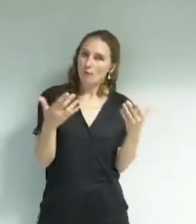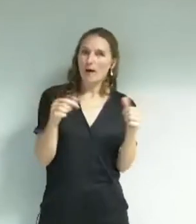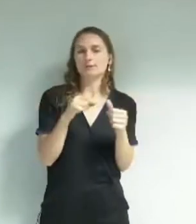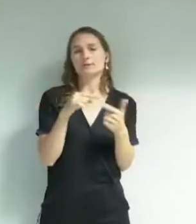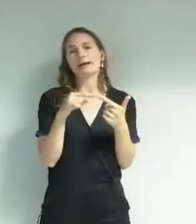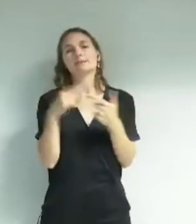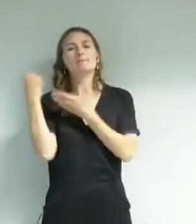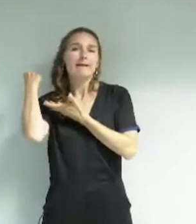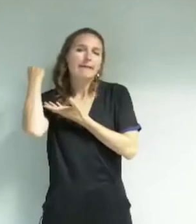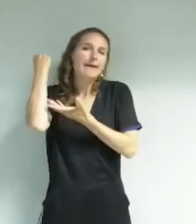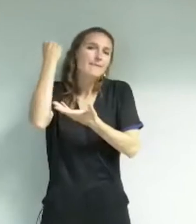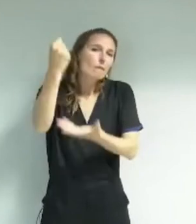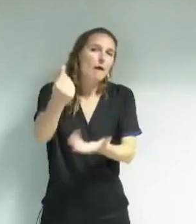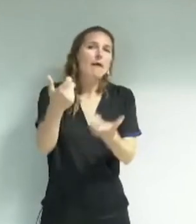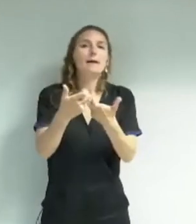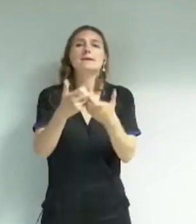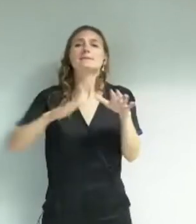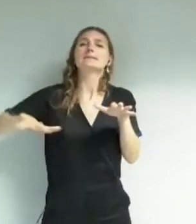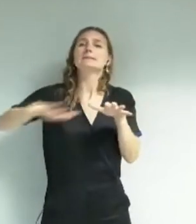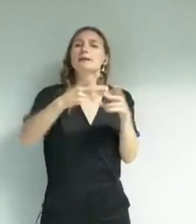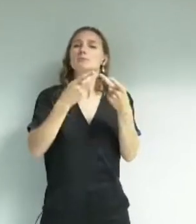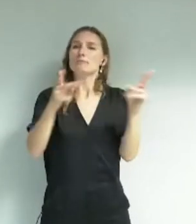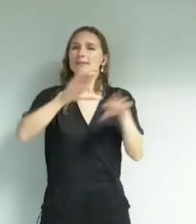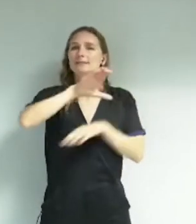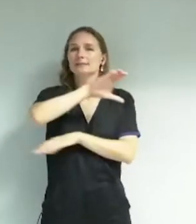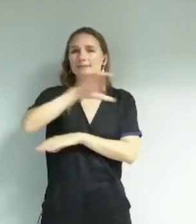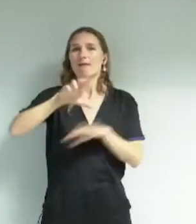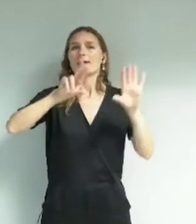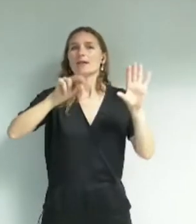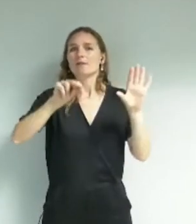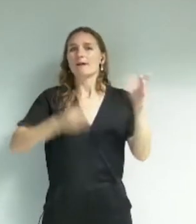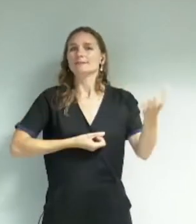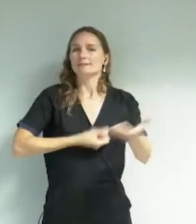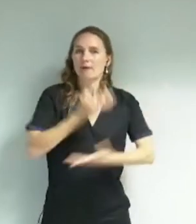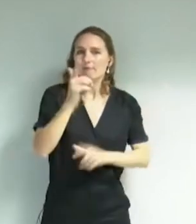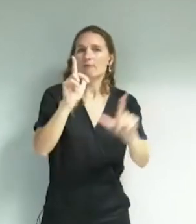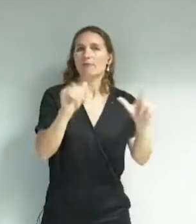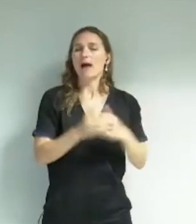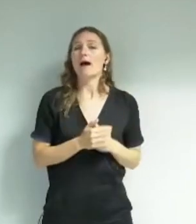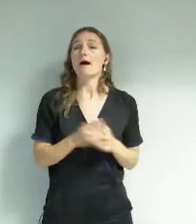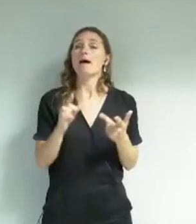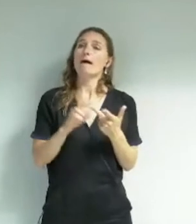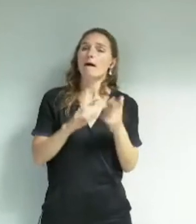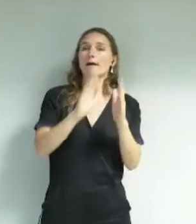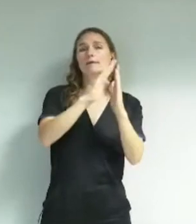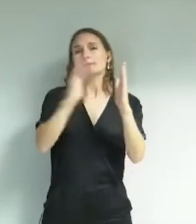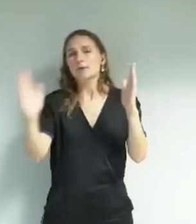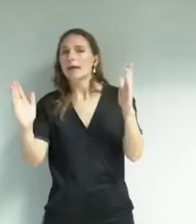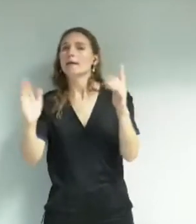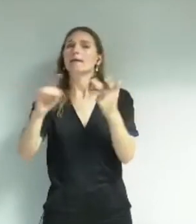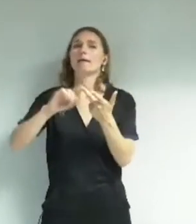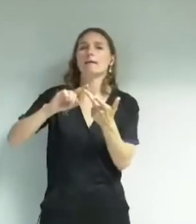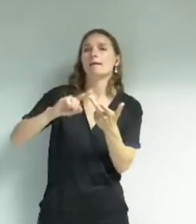les 180 œuvres d'art installées dans l'espace public, le musée de Grenoble, l'école d'art, la bibliothèque de Grenoble, la diffusion